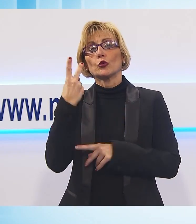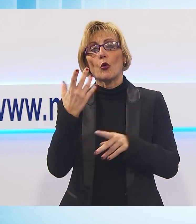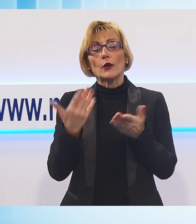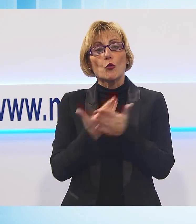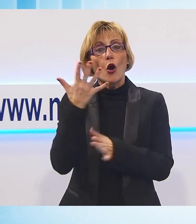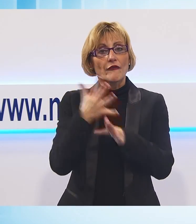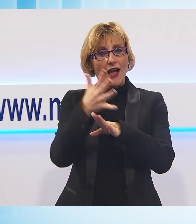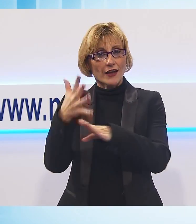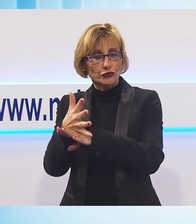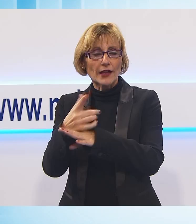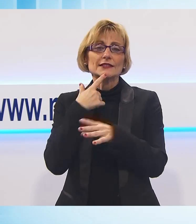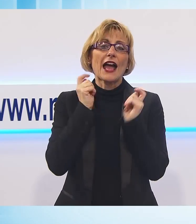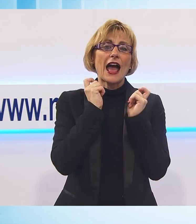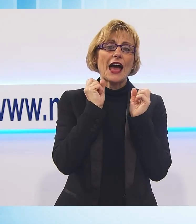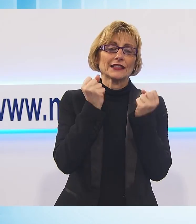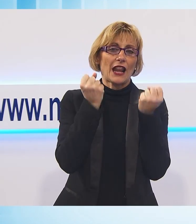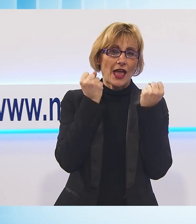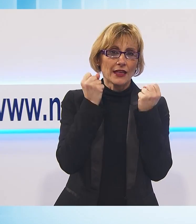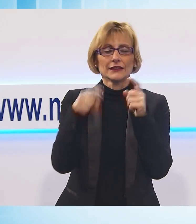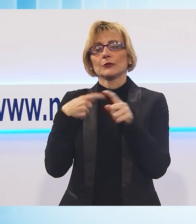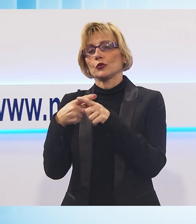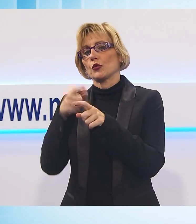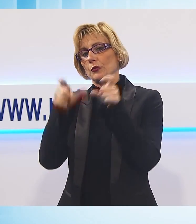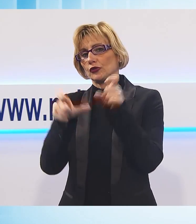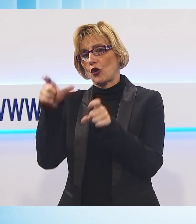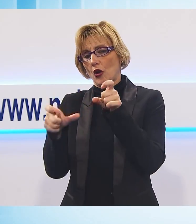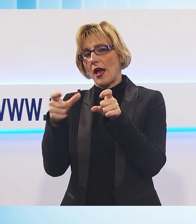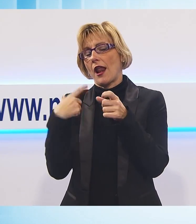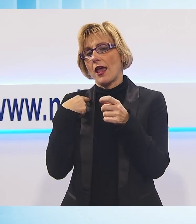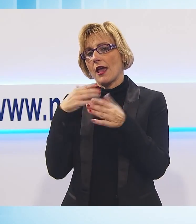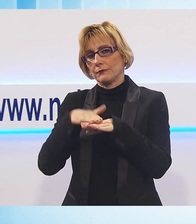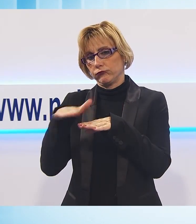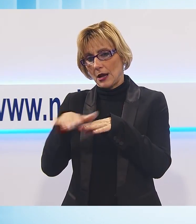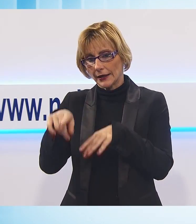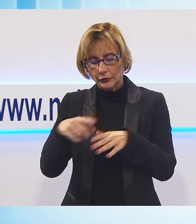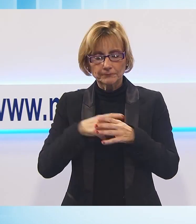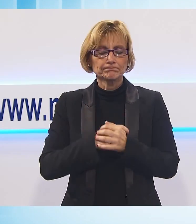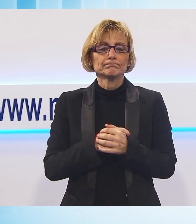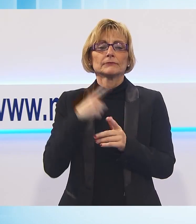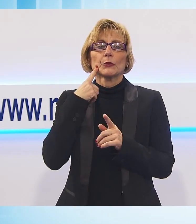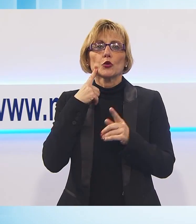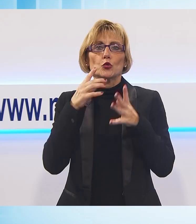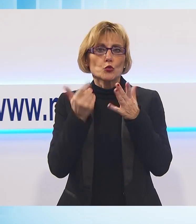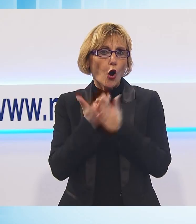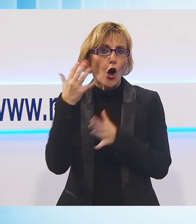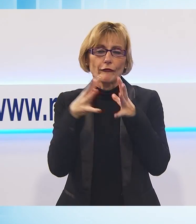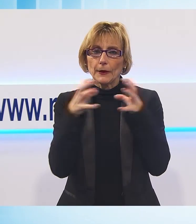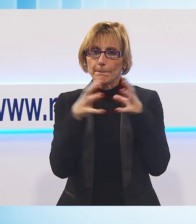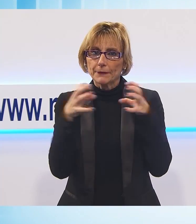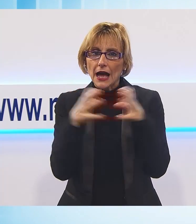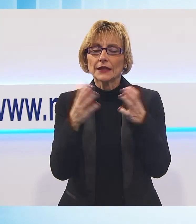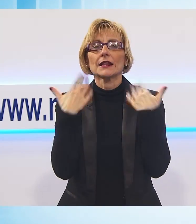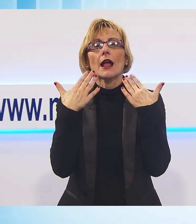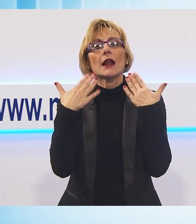atleti e gli addetti ai lavori. L'opera ha riguardato anche tutta l'impiantistica dei locali spogliatoio, con la realizzazione di un nuovo impianto di